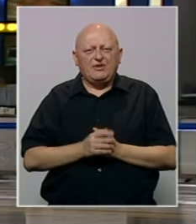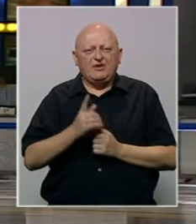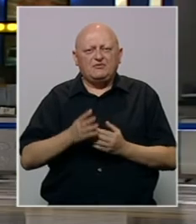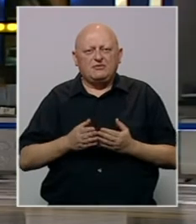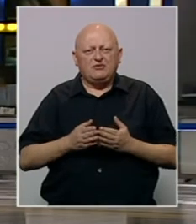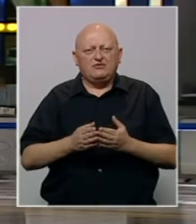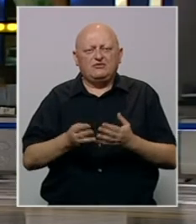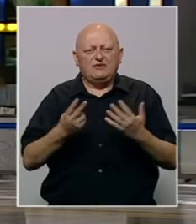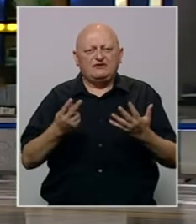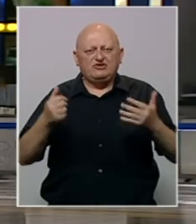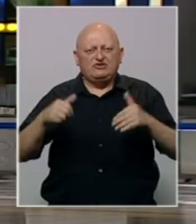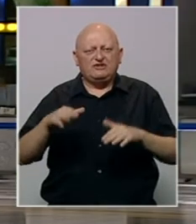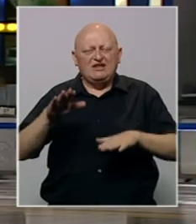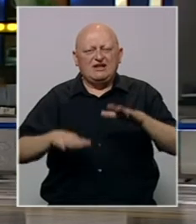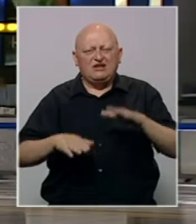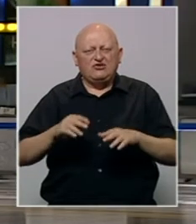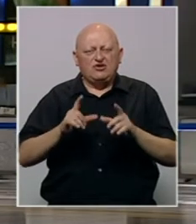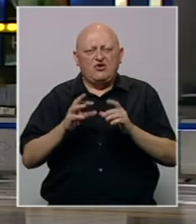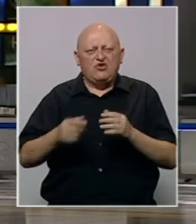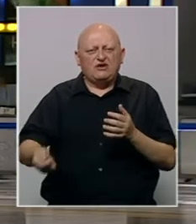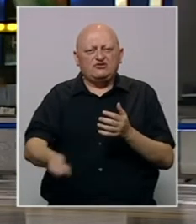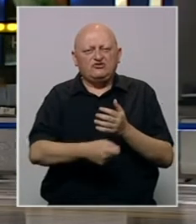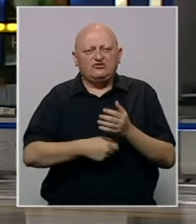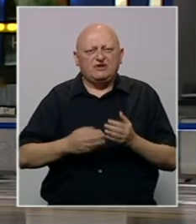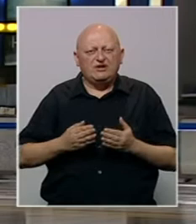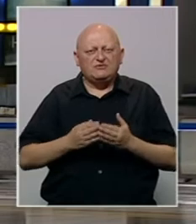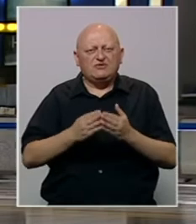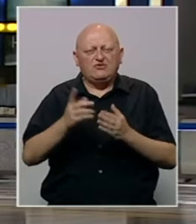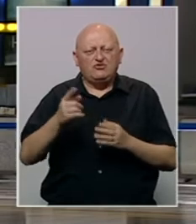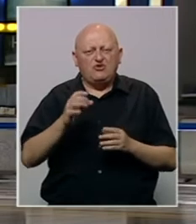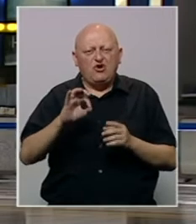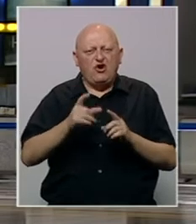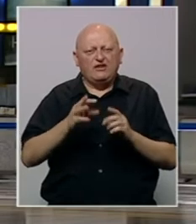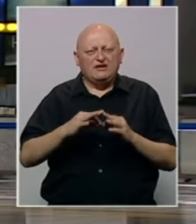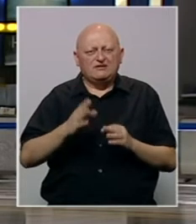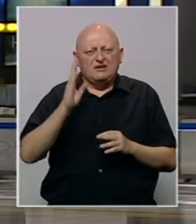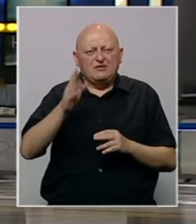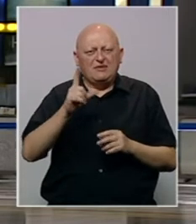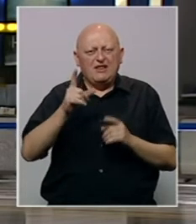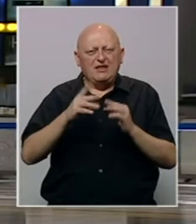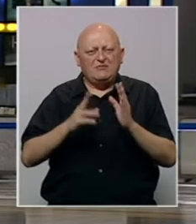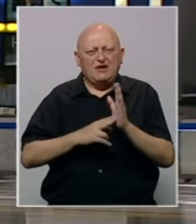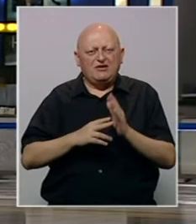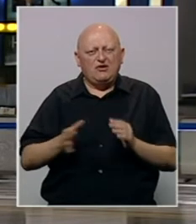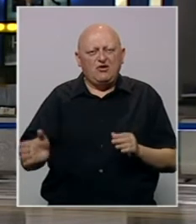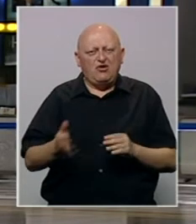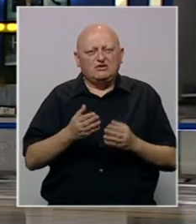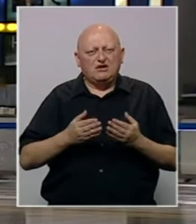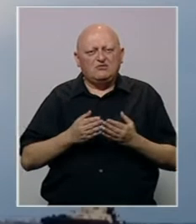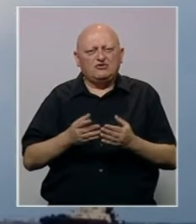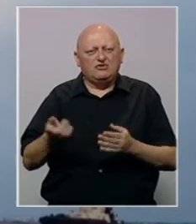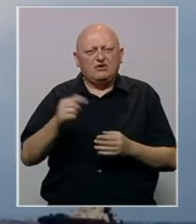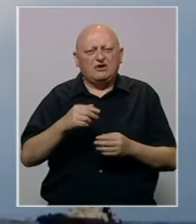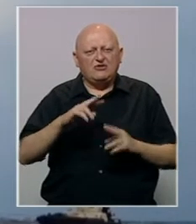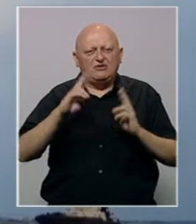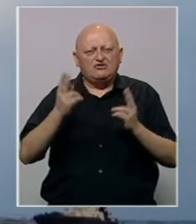Prvi brod za 26.000 tona ukrajinskog žita isplovio je iz Luke u Odesi prema Libanu. Odlazak broda